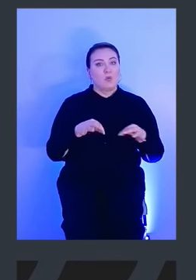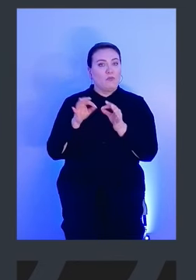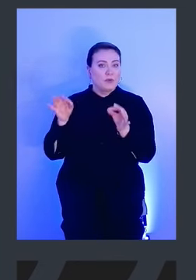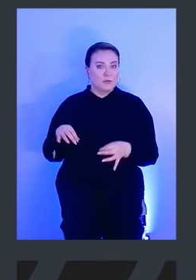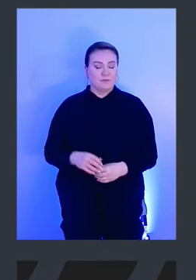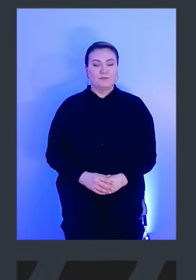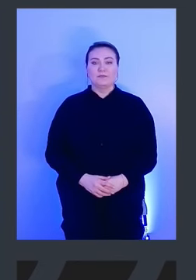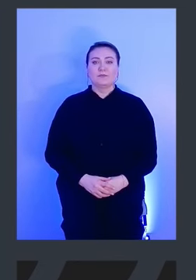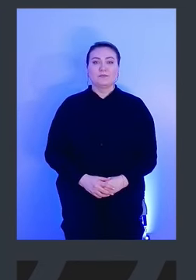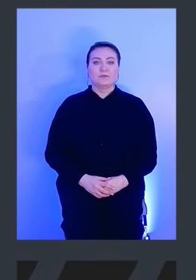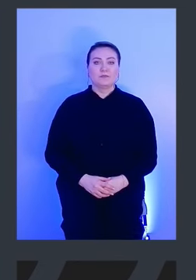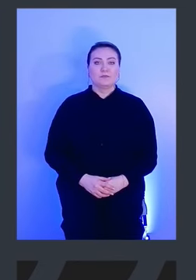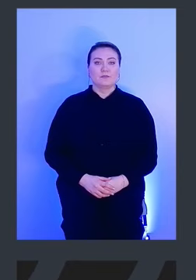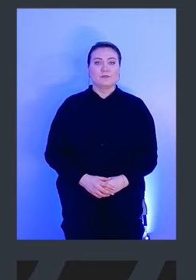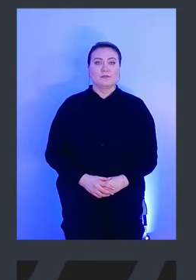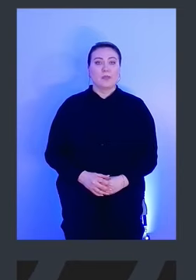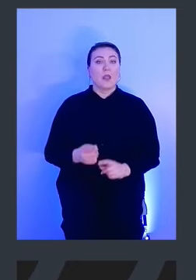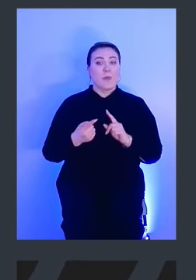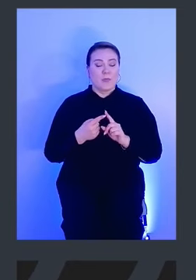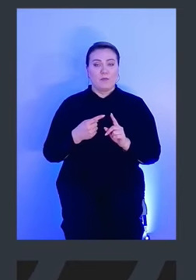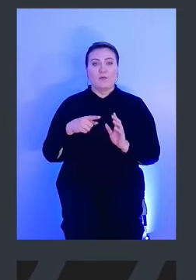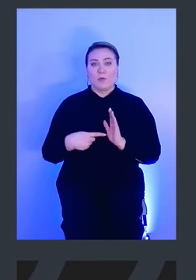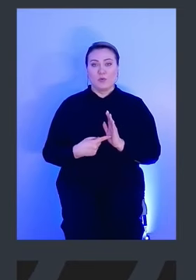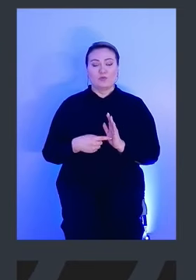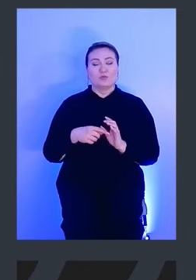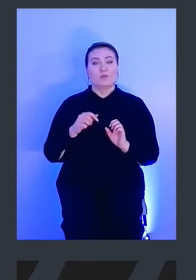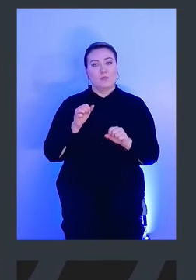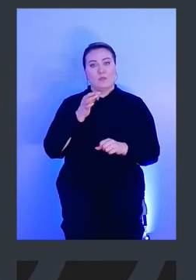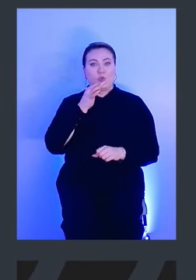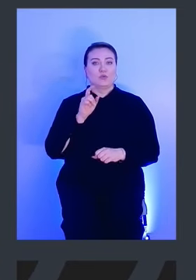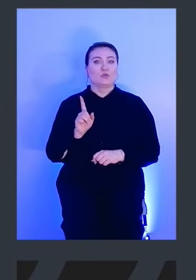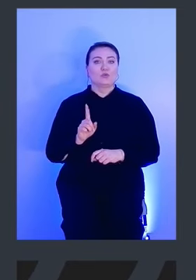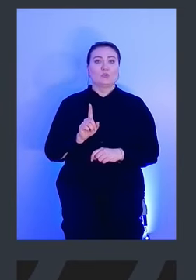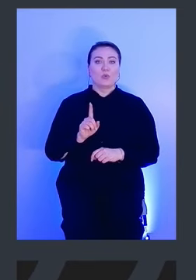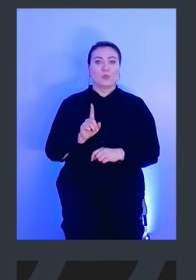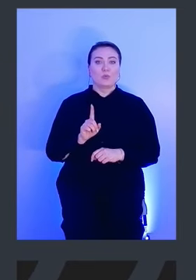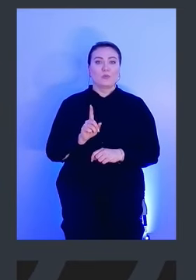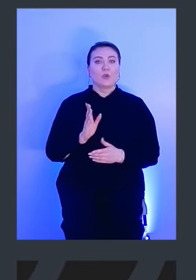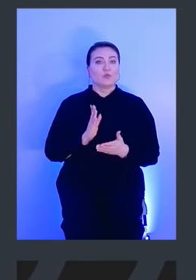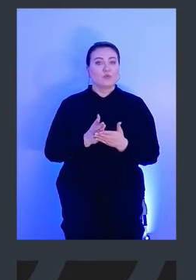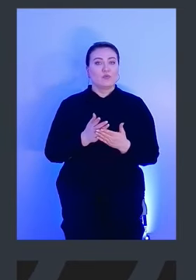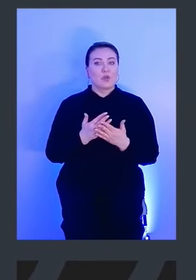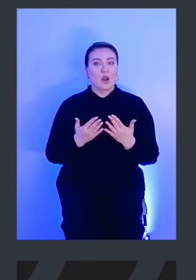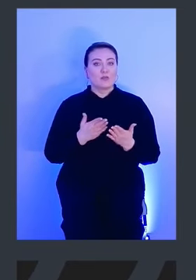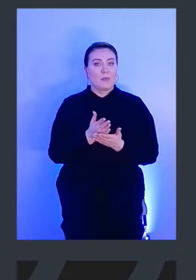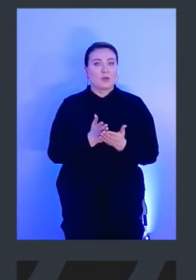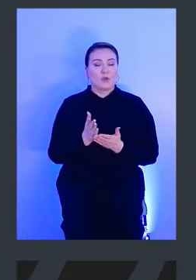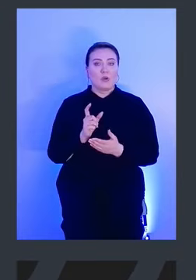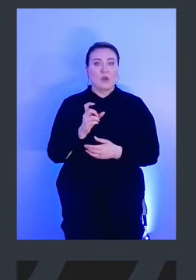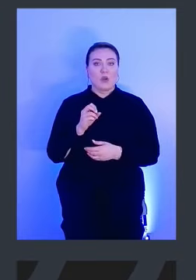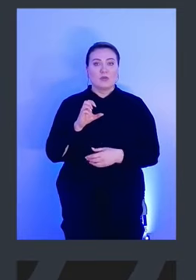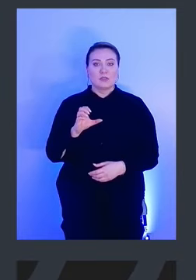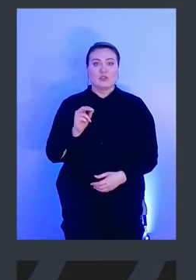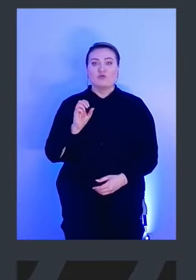Окей. Спасибо за вопрос. По первому вопросу могу сказать, что существуют разные методики health check,